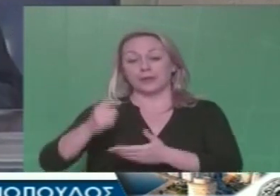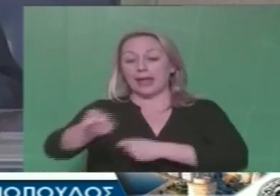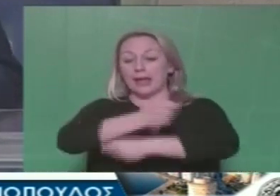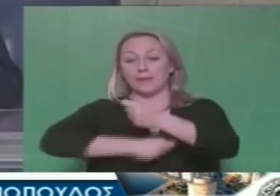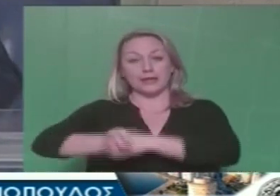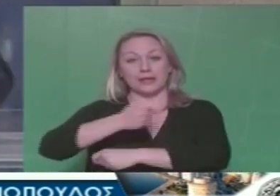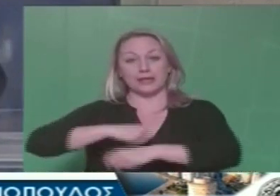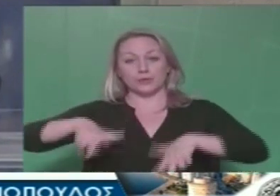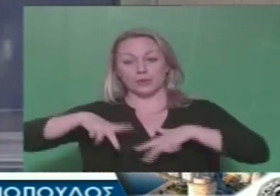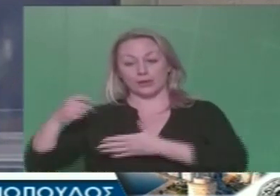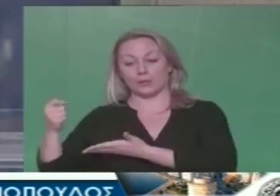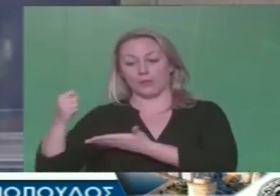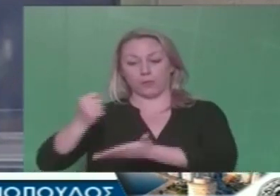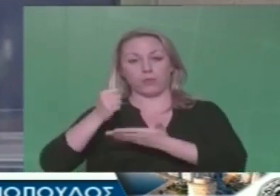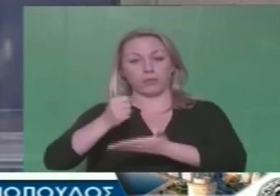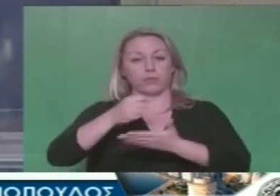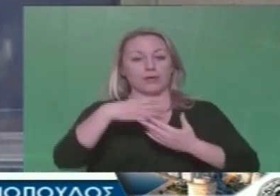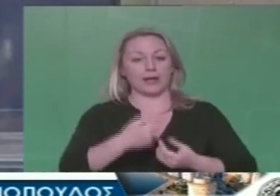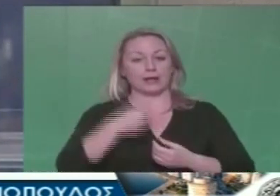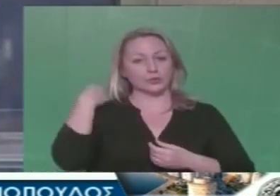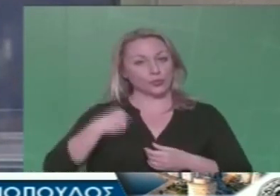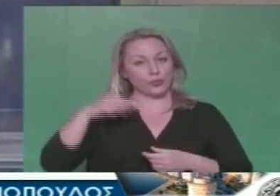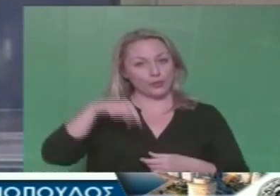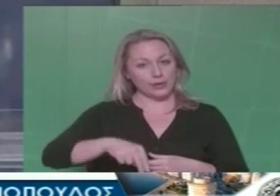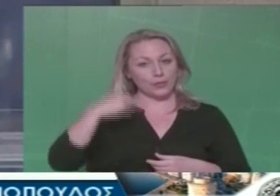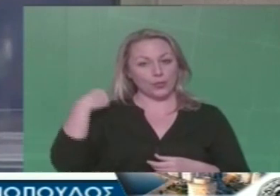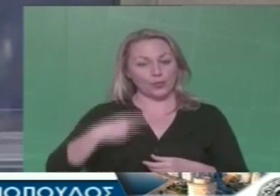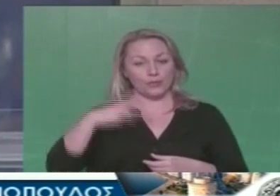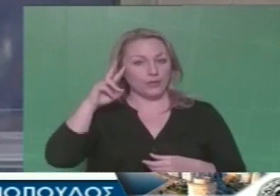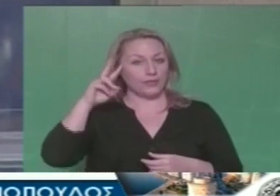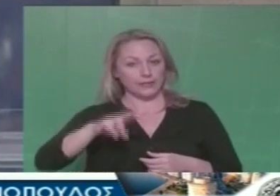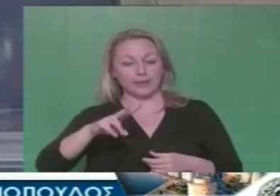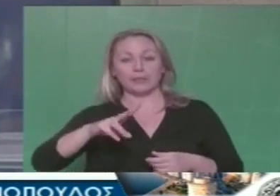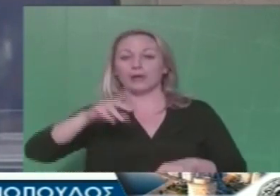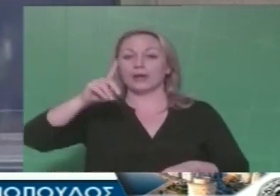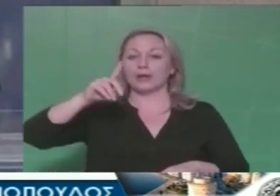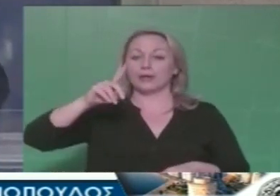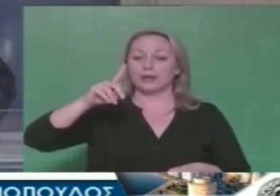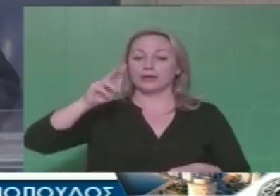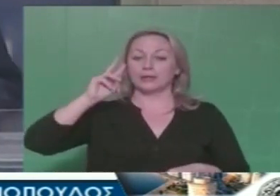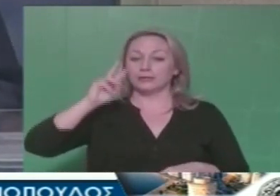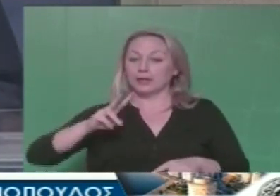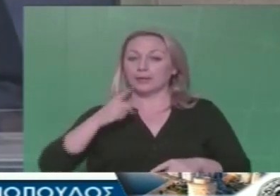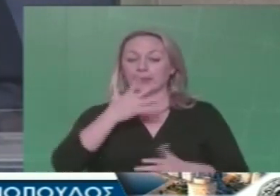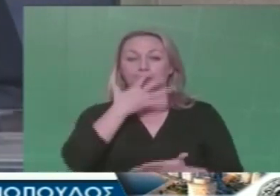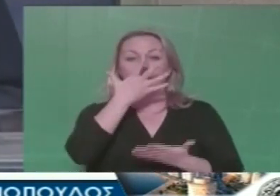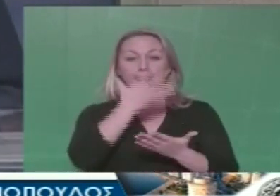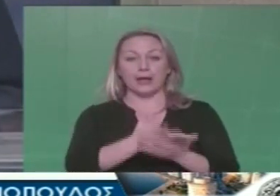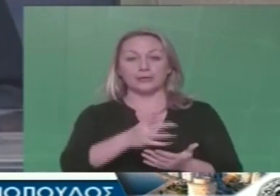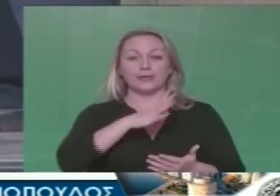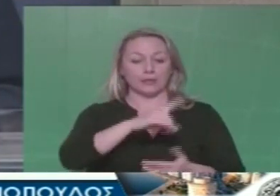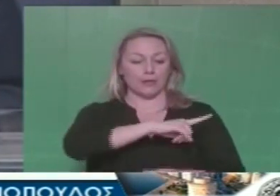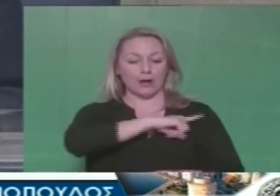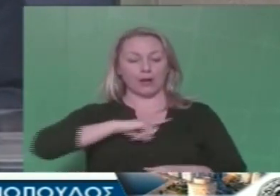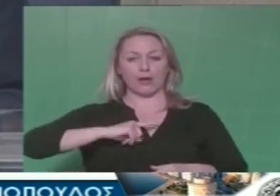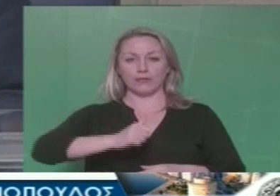επιχειρήσεων. Εδώ θα μπορούσαμε να πούμε σε κάθε Δήμο και στο Δήμο Θεσσαλονίκης την αύξηση των δαπανών για τους εργολάβους